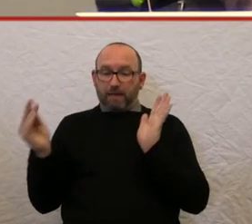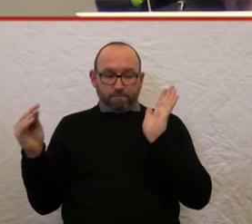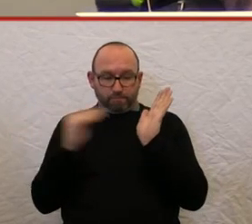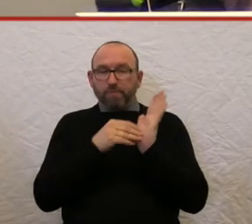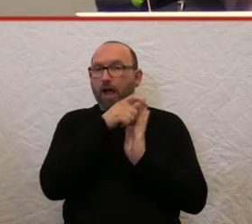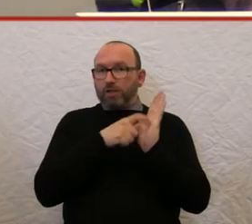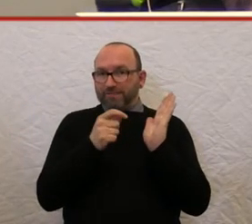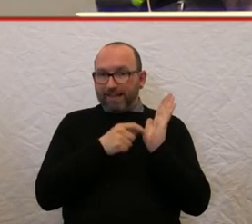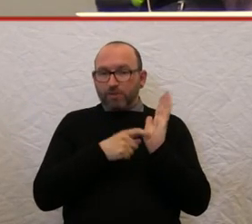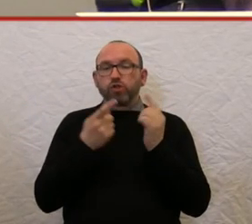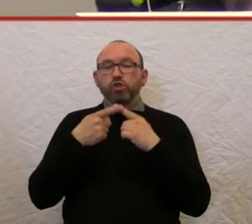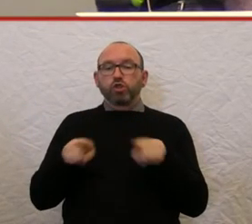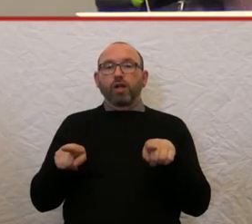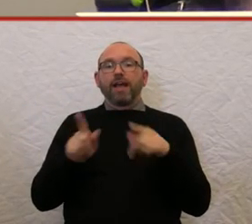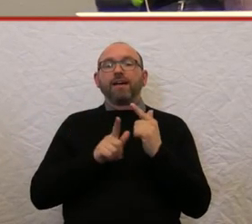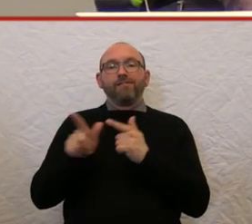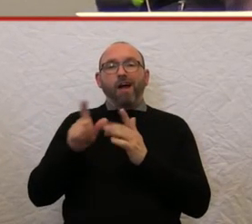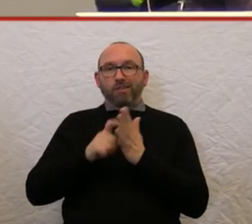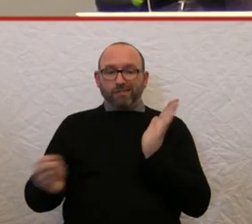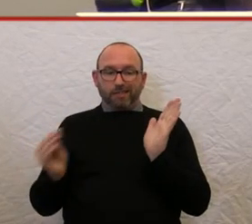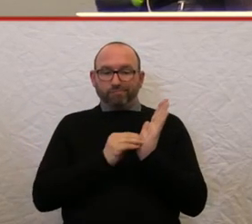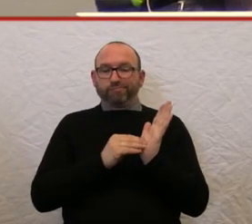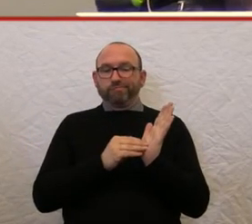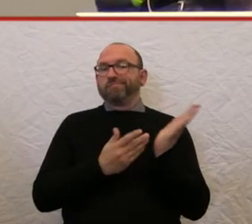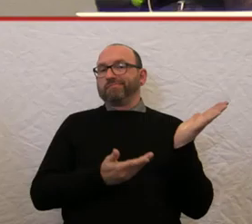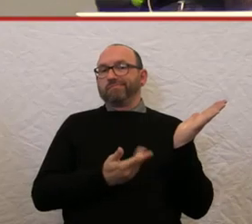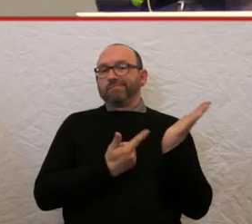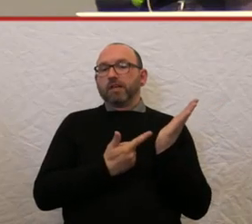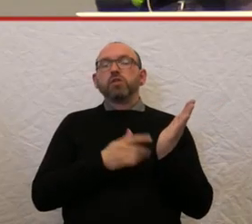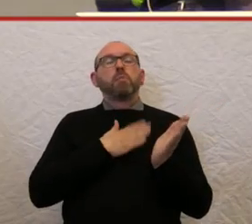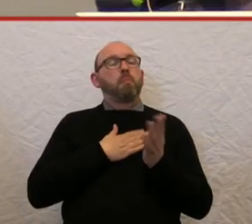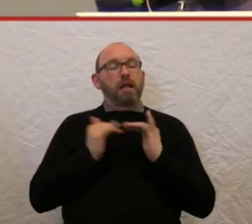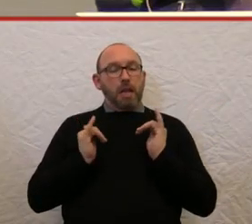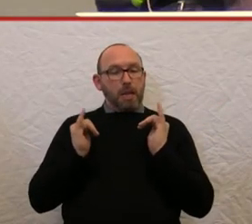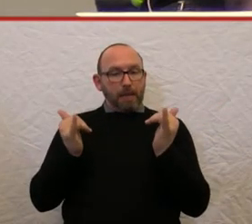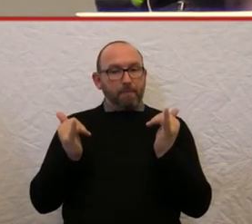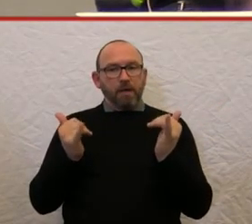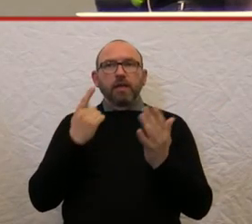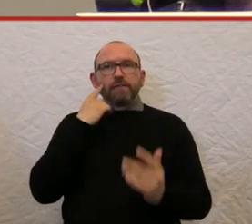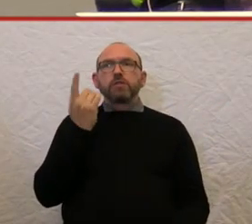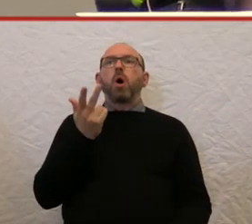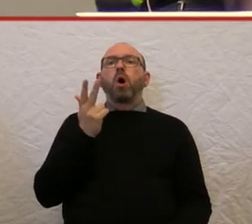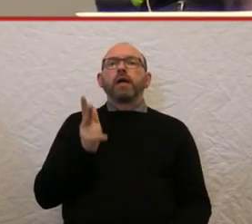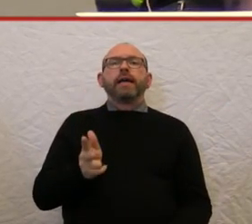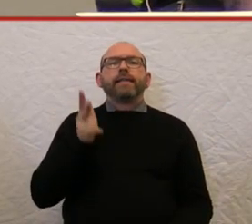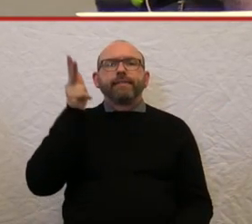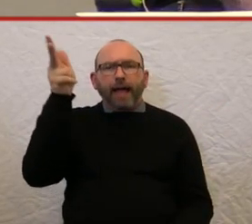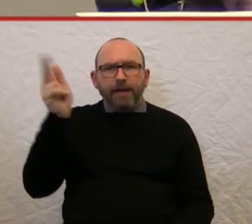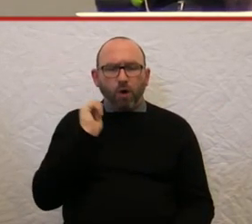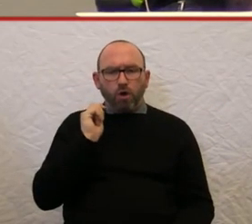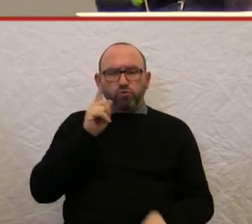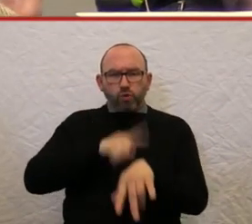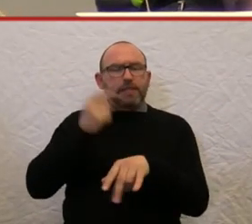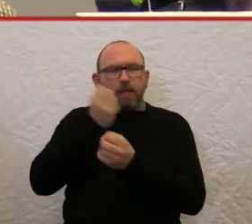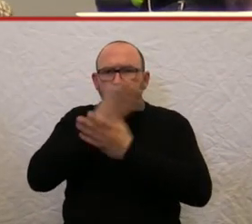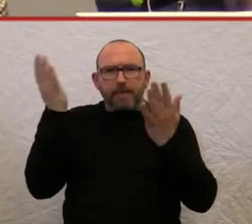Sonderfahrdienstkarte und mein Lifestyle ist einfach nicht so, dass ich in drei Tagen weiß, um wie viel Uhr ich wo sein